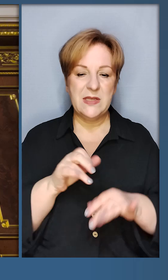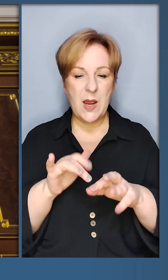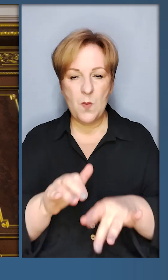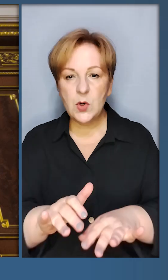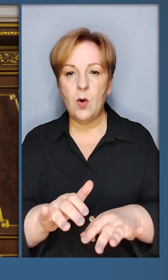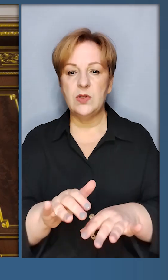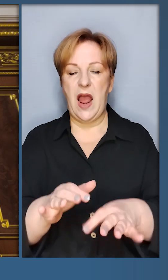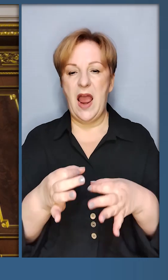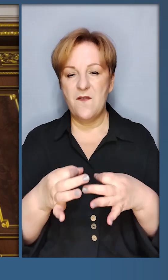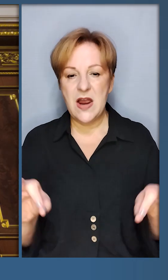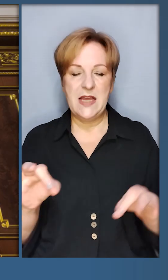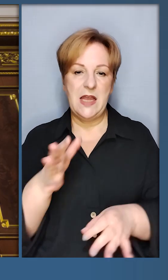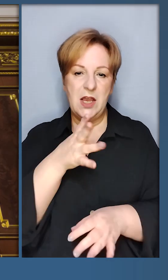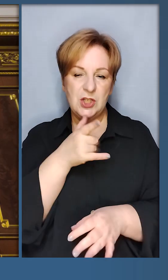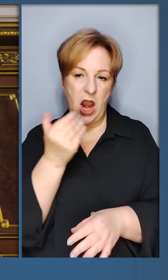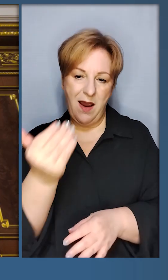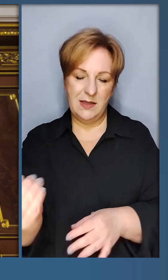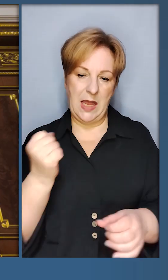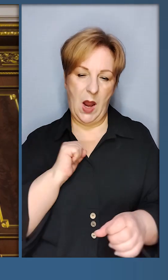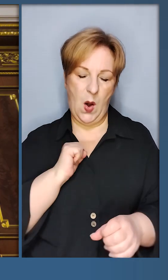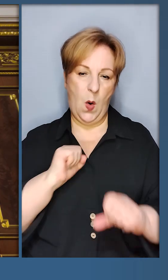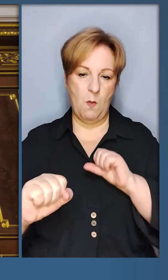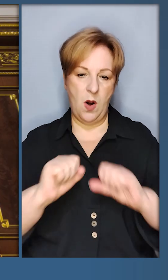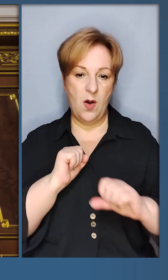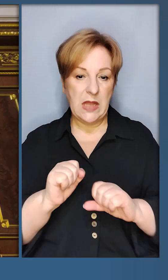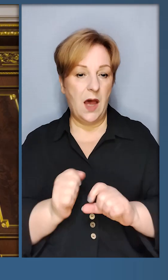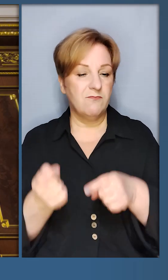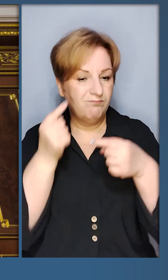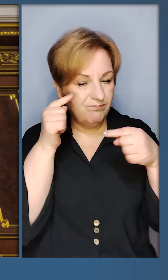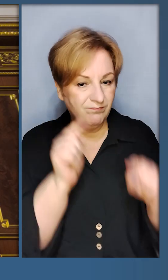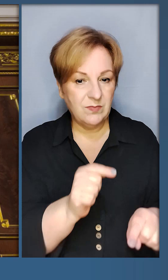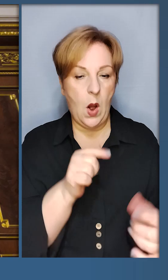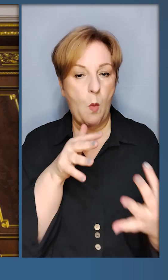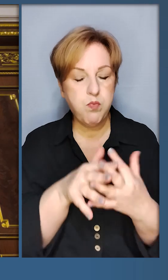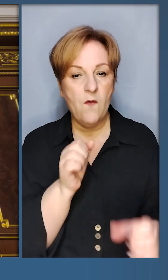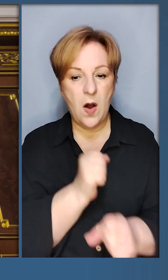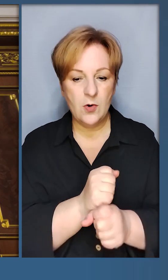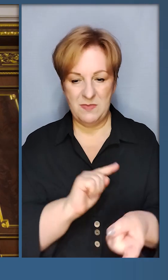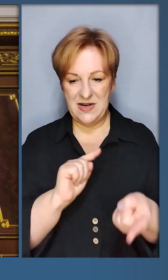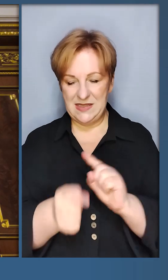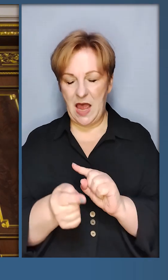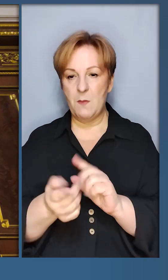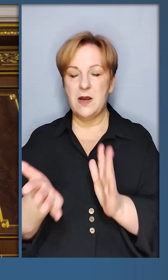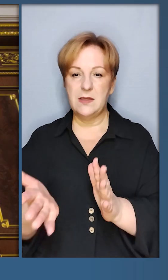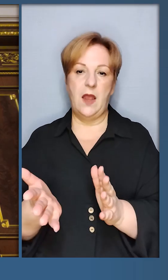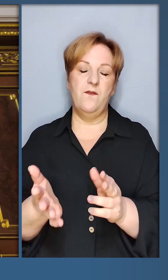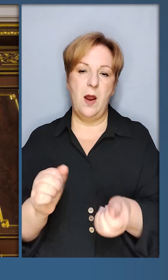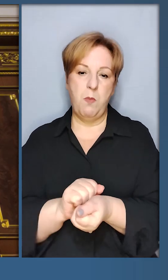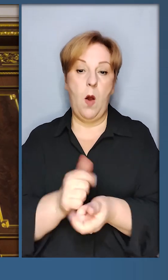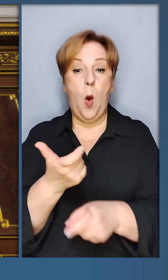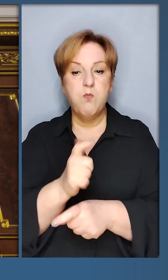всі процедури, вивільняти час командирів на бойову роботу замість паперової. Буде більше